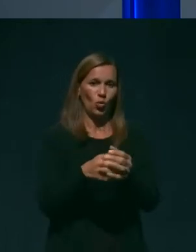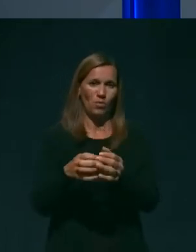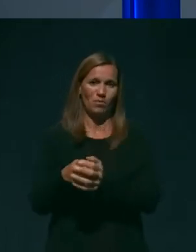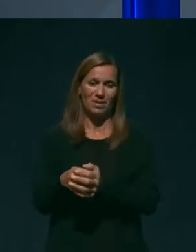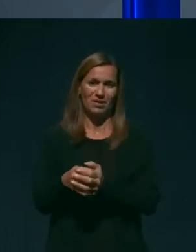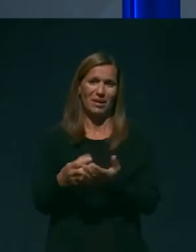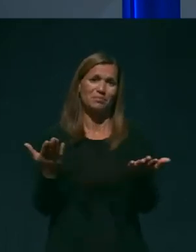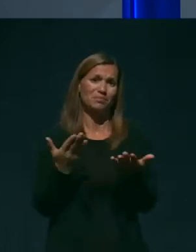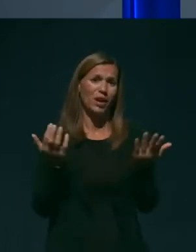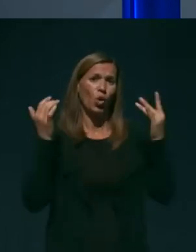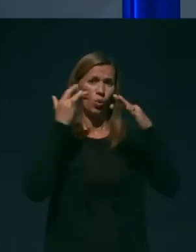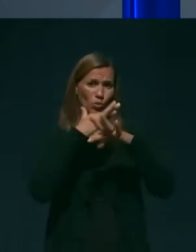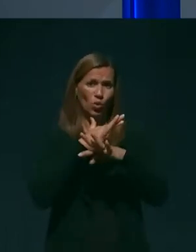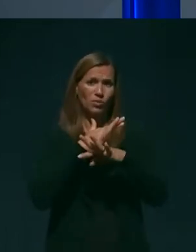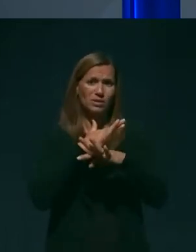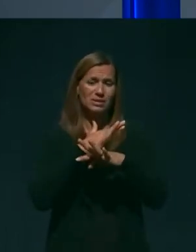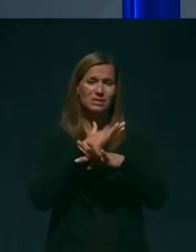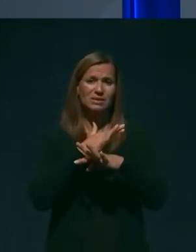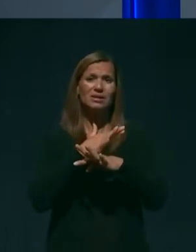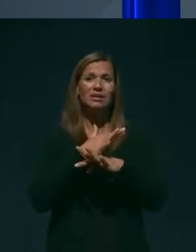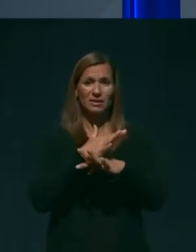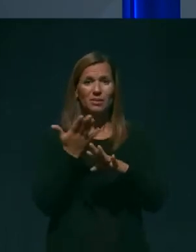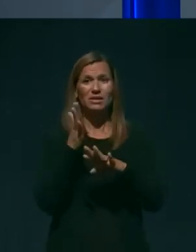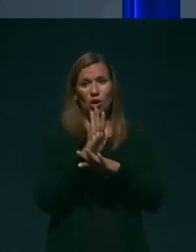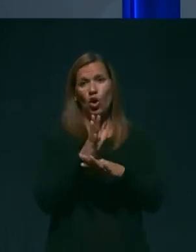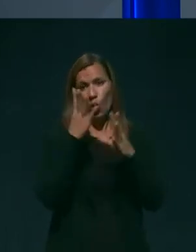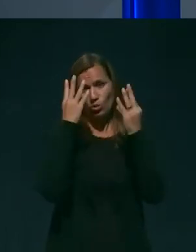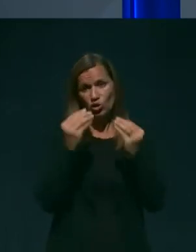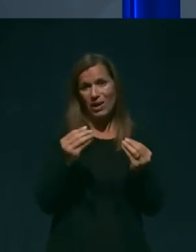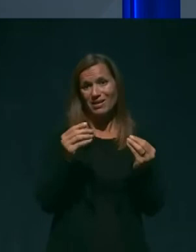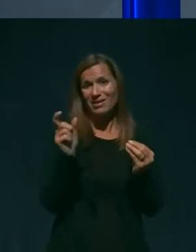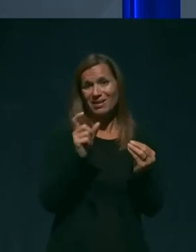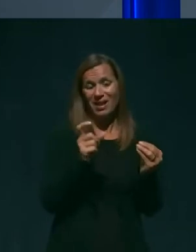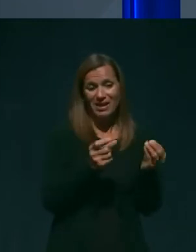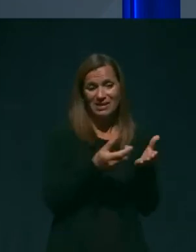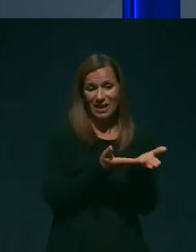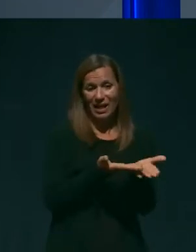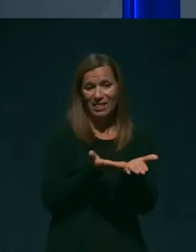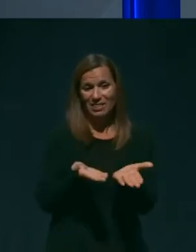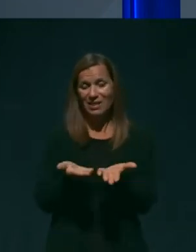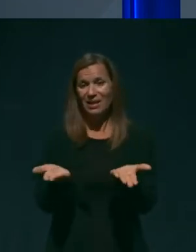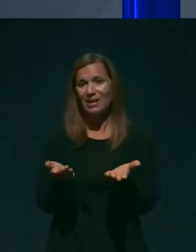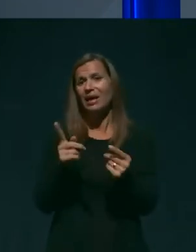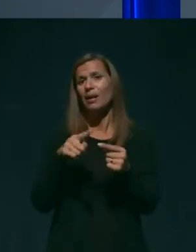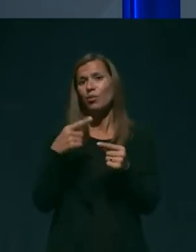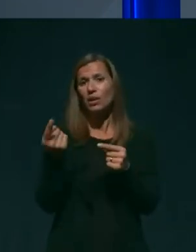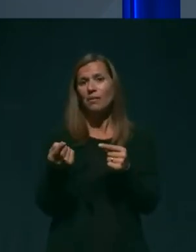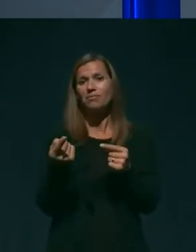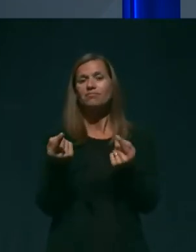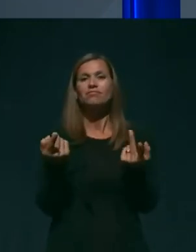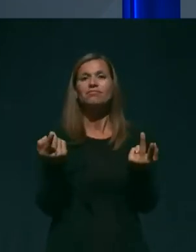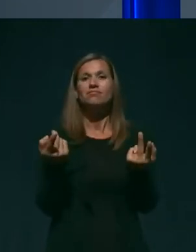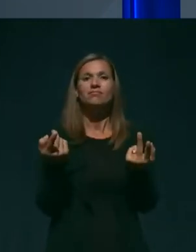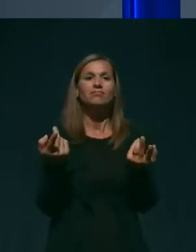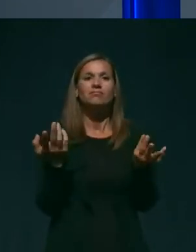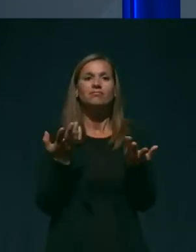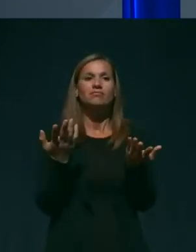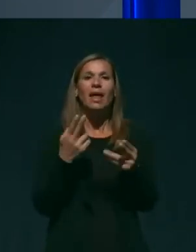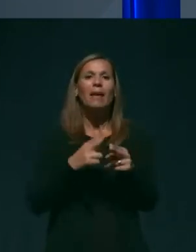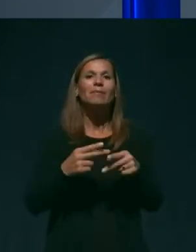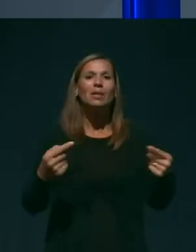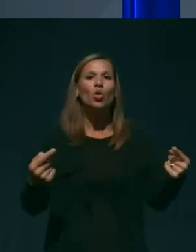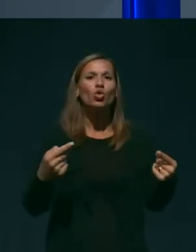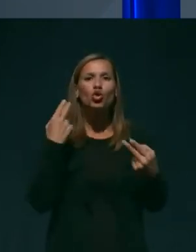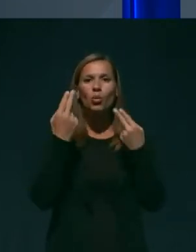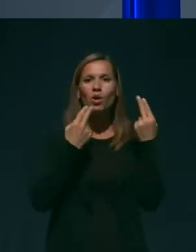predstavljajo običajni razredi, ki jih potem epidemiološko recimo obravnavamo kot neko skupino ali